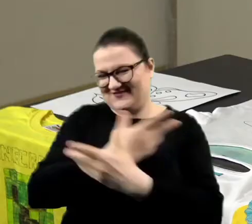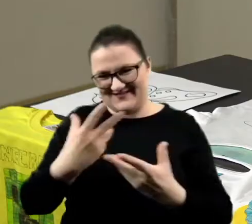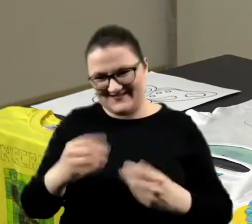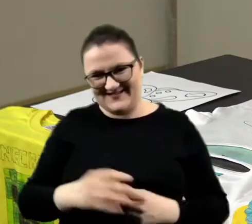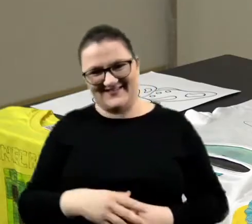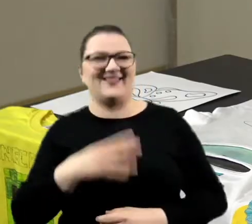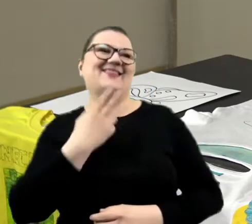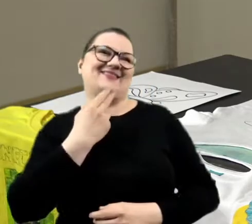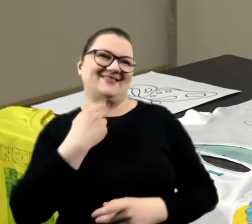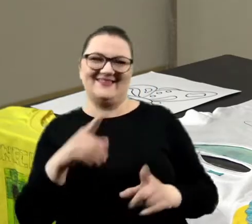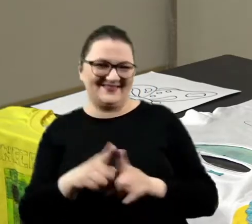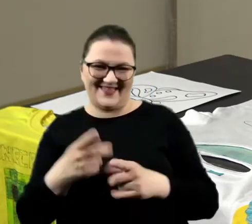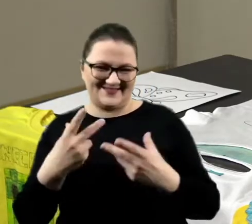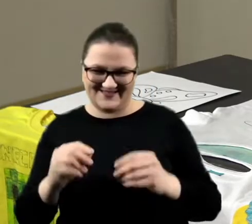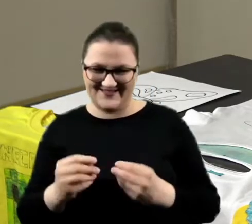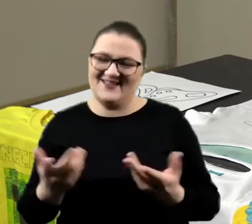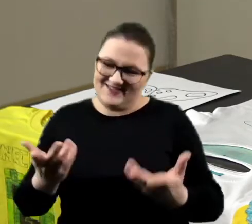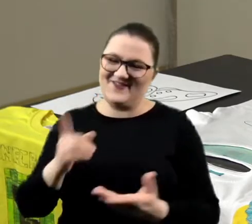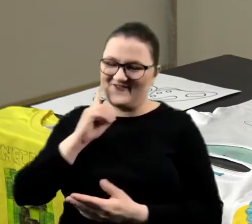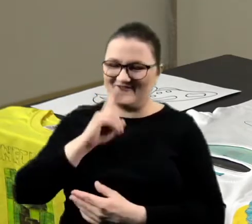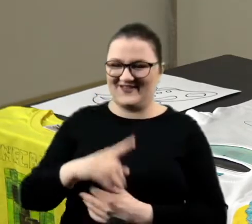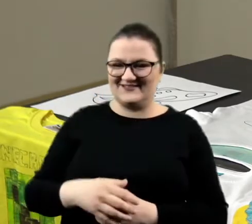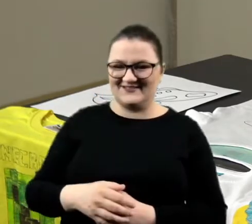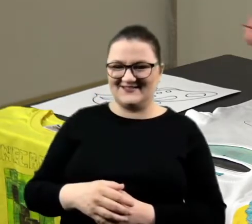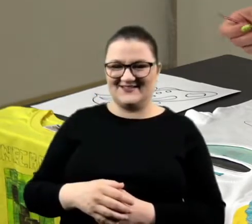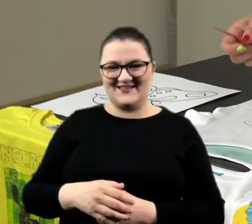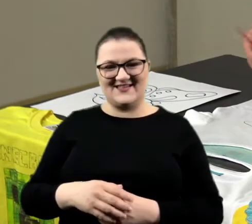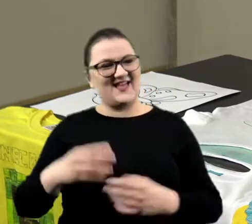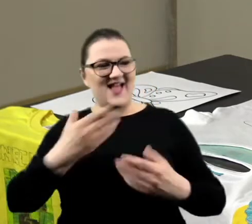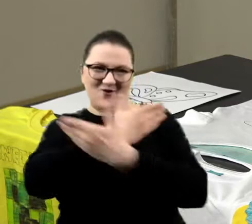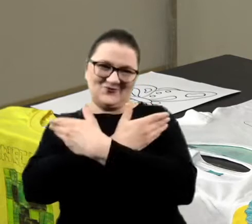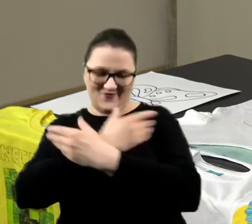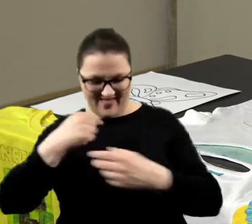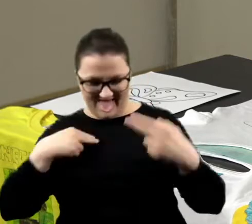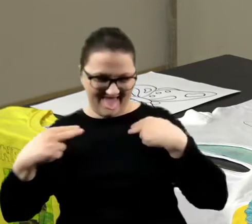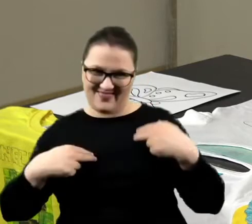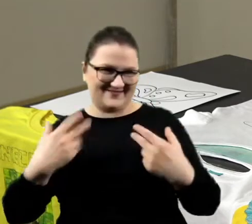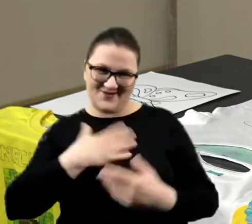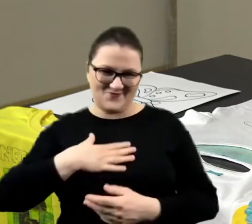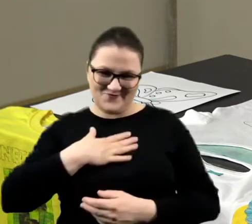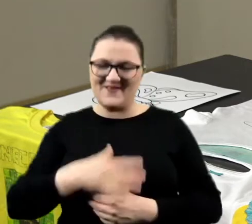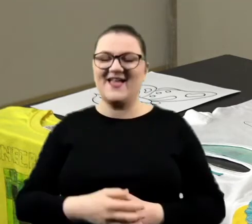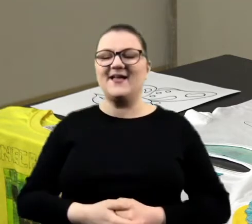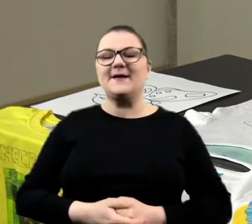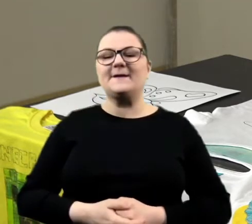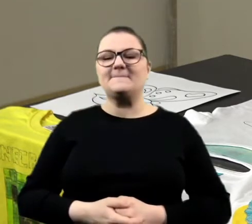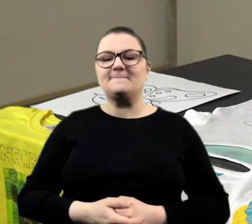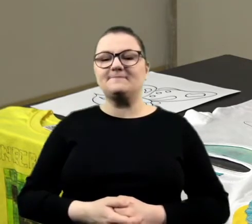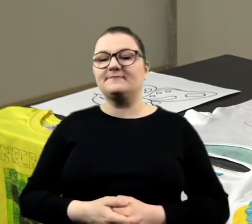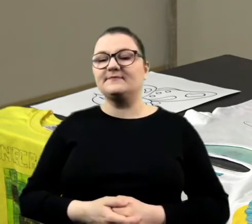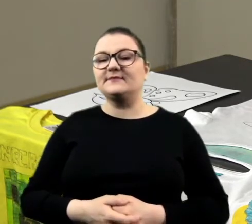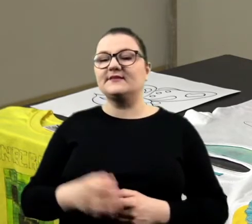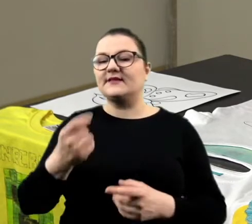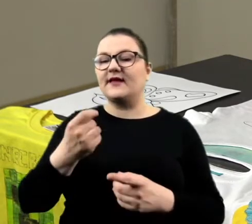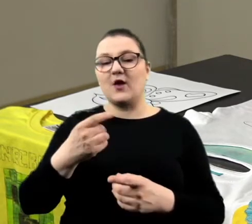Prawda? Ja też. No właśnie. koszulce nie lubię. Zaraz zobaczymy, czy on... Ładny.